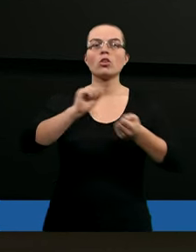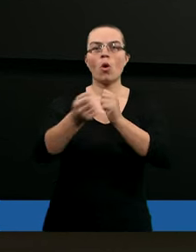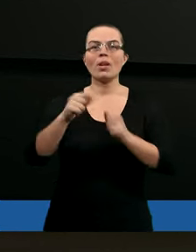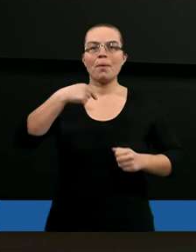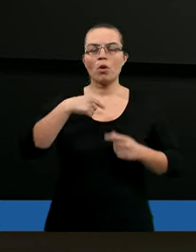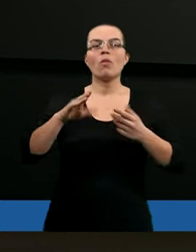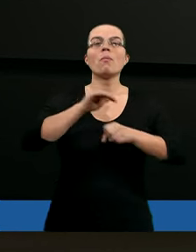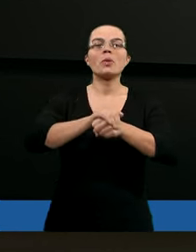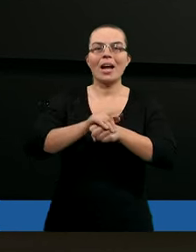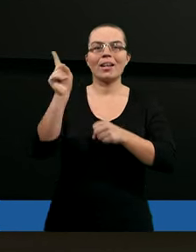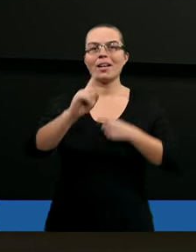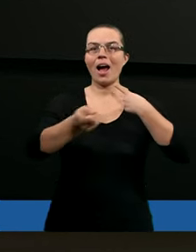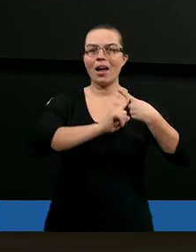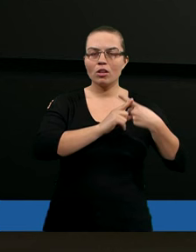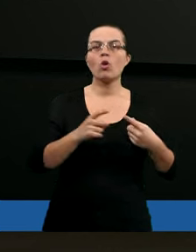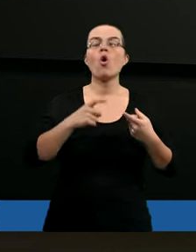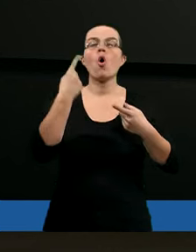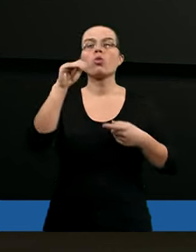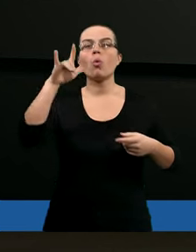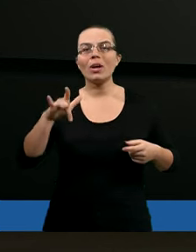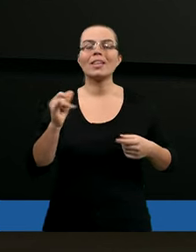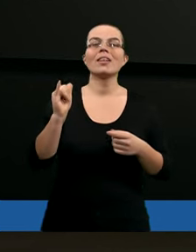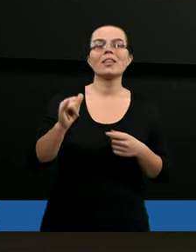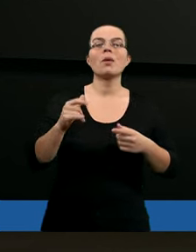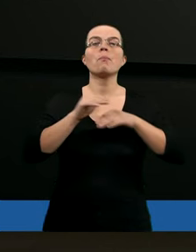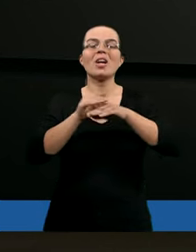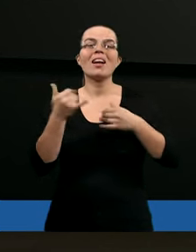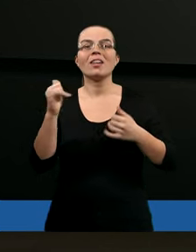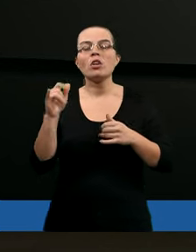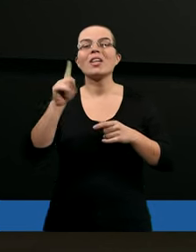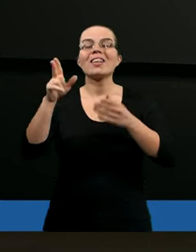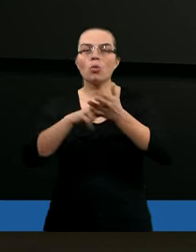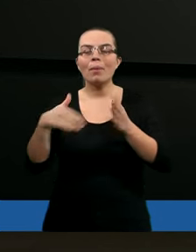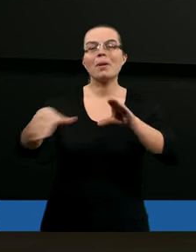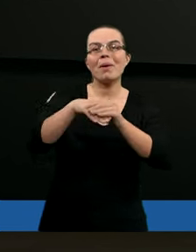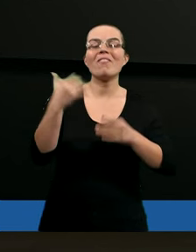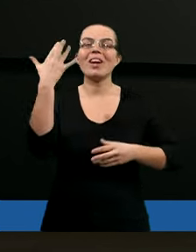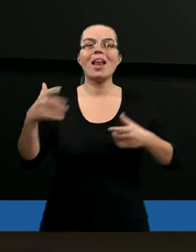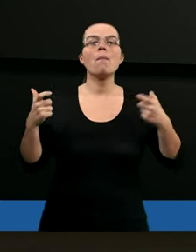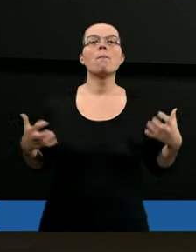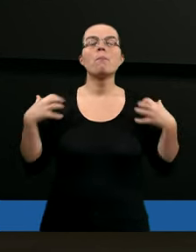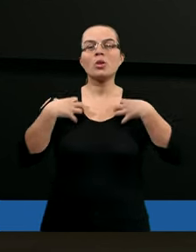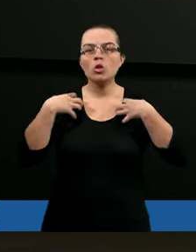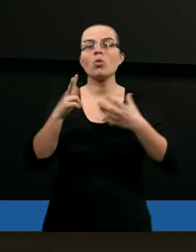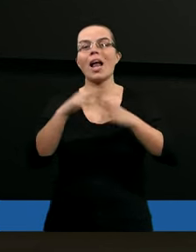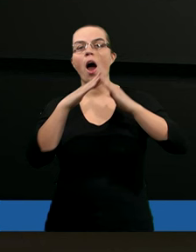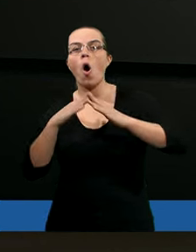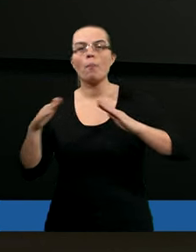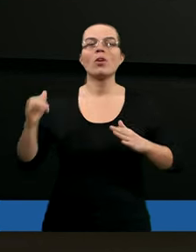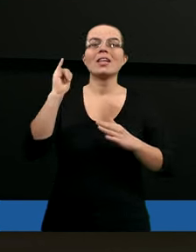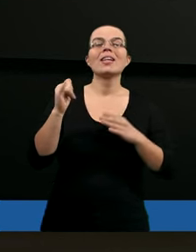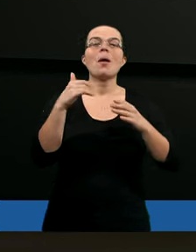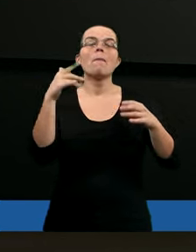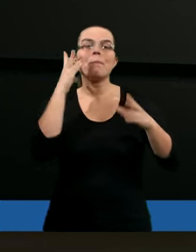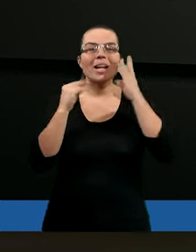mną moi przyjaciele z harcerstwa, truchny, truchowie, z którymi spędziłem wiele przygód na różnych obozach, zbiórkach